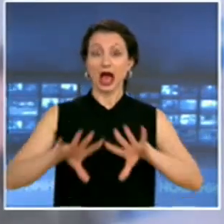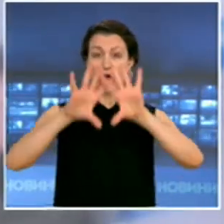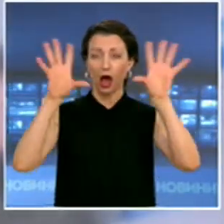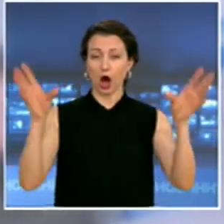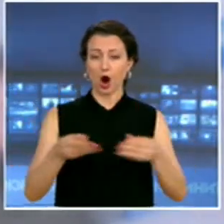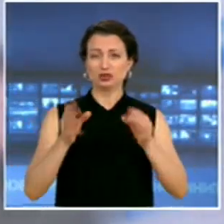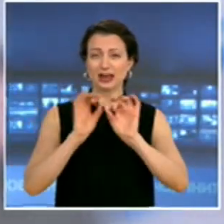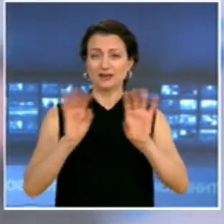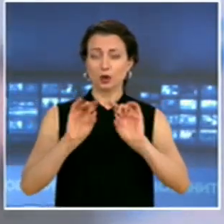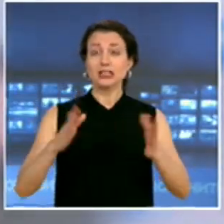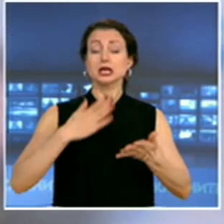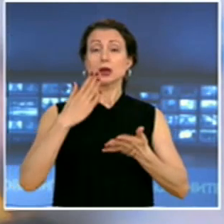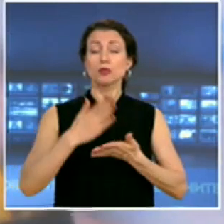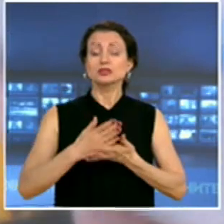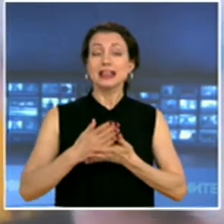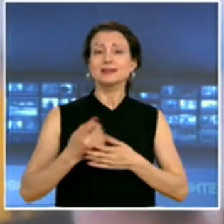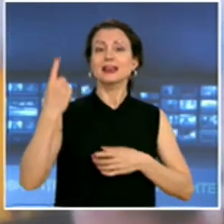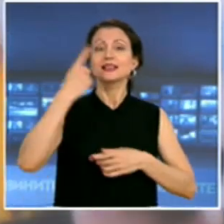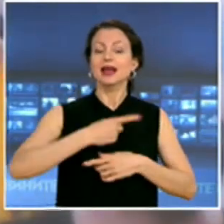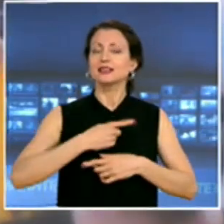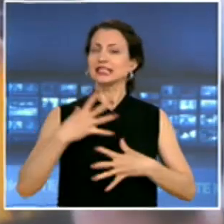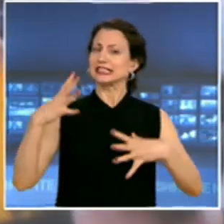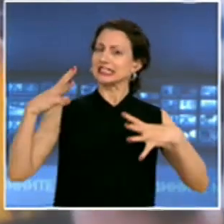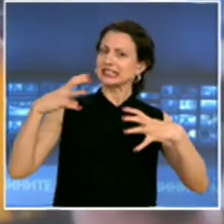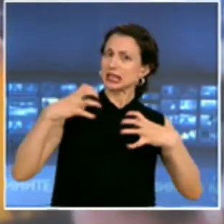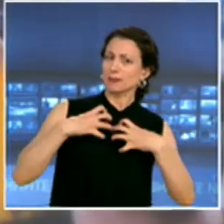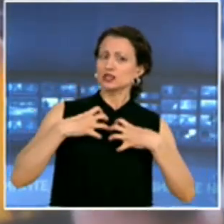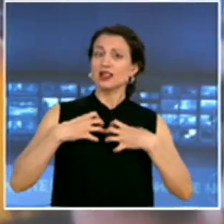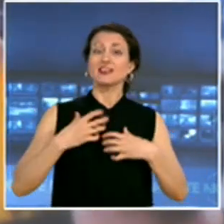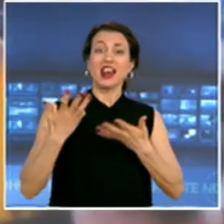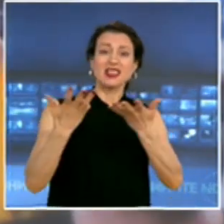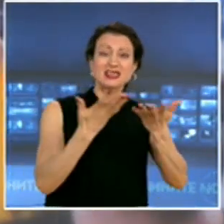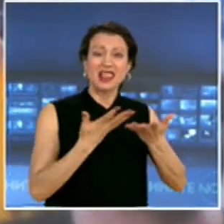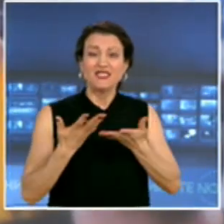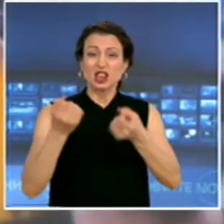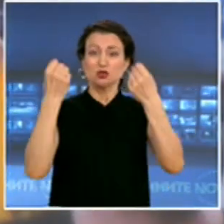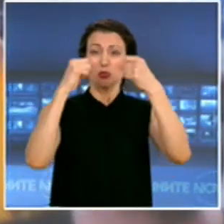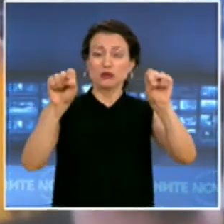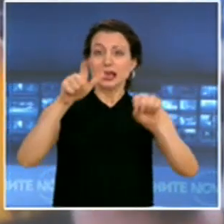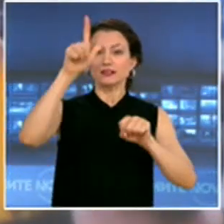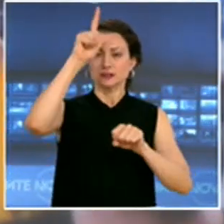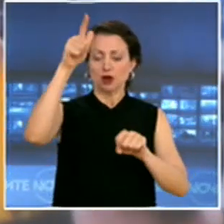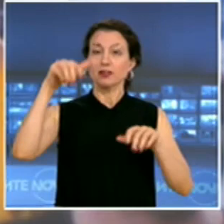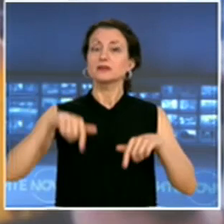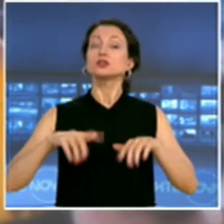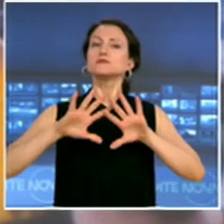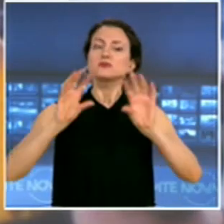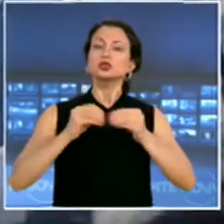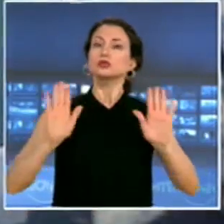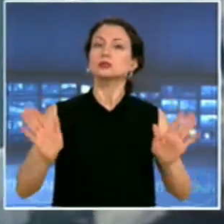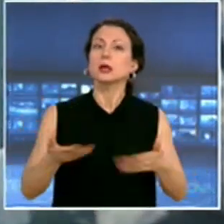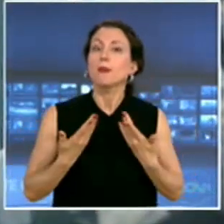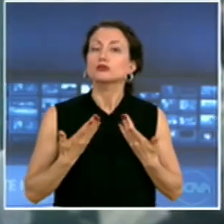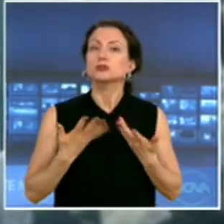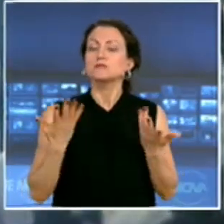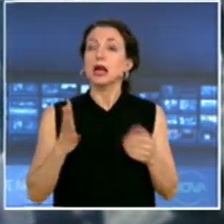Последното денонощие напрежение и 9 часов протест в София. Всичко започва към 15 часа след обед вчера, когато